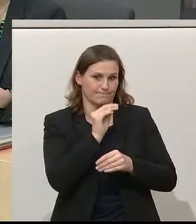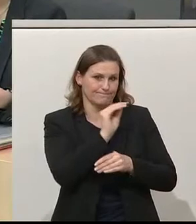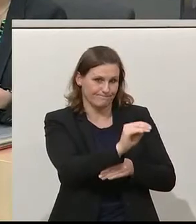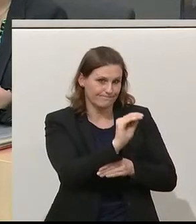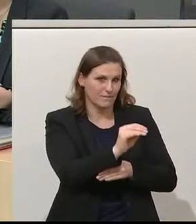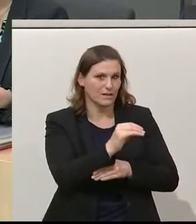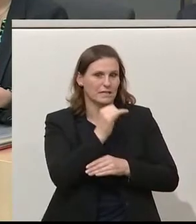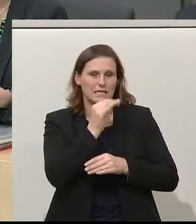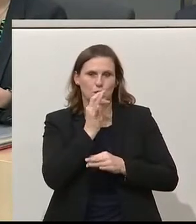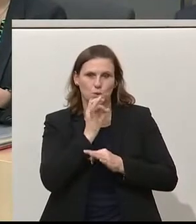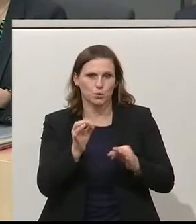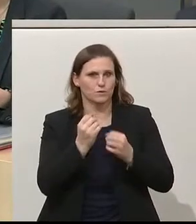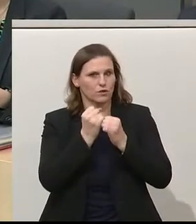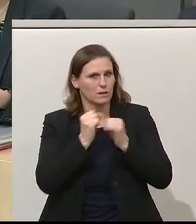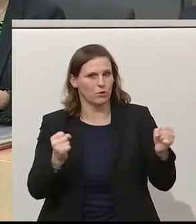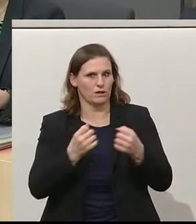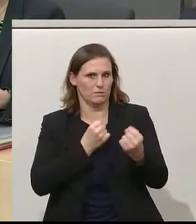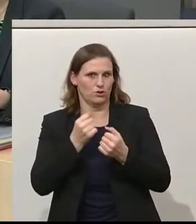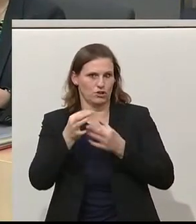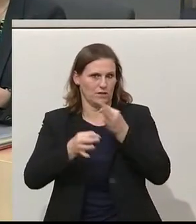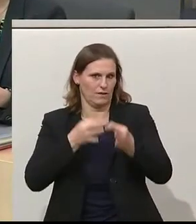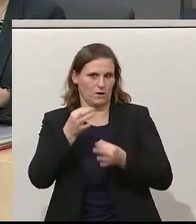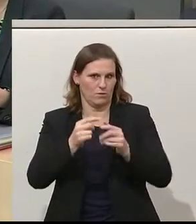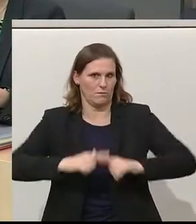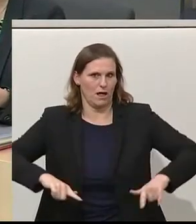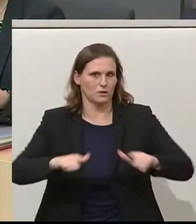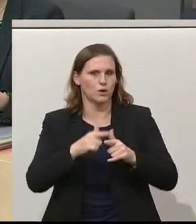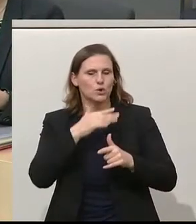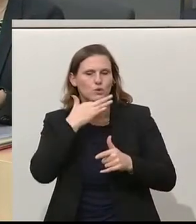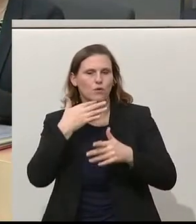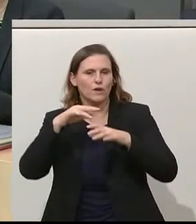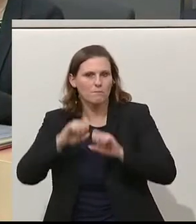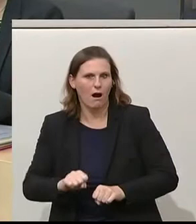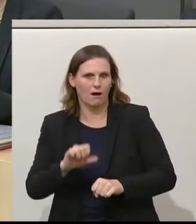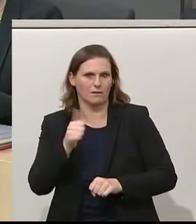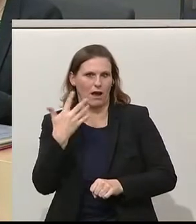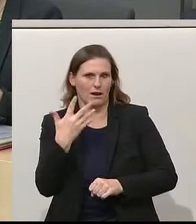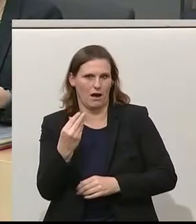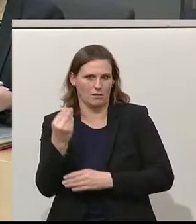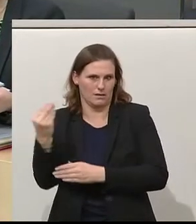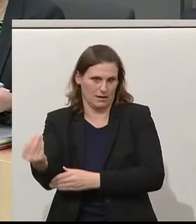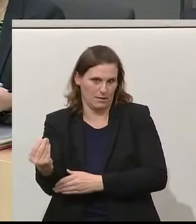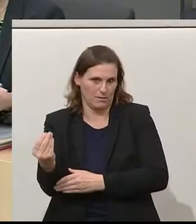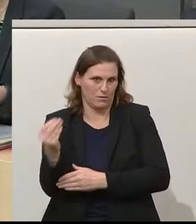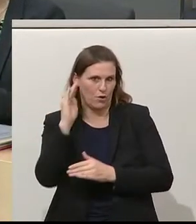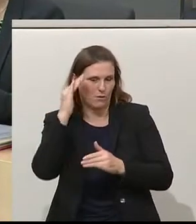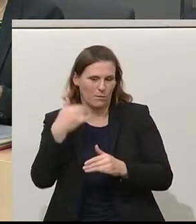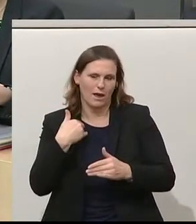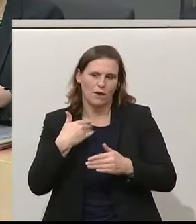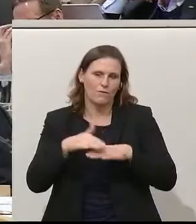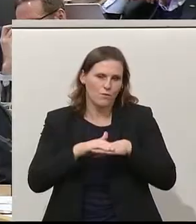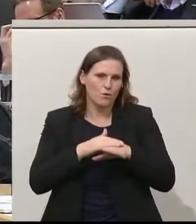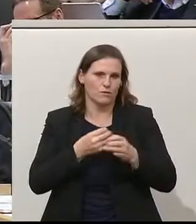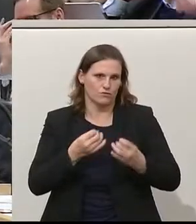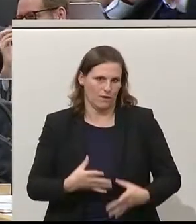demokratiepolitische Entwicklung unseres Landes. So viel bewaffnete Macht in einer Hand zu vereinen, geschätzte Damen und Herren. Das halten wir für schlecht.